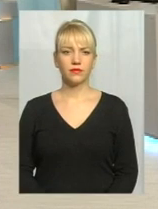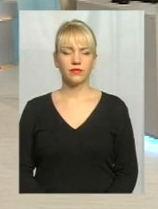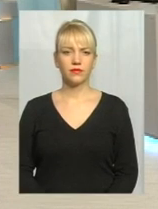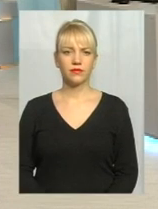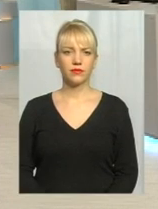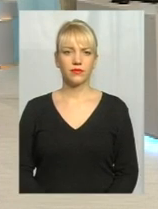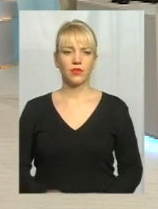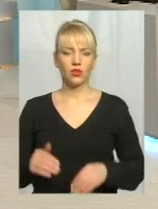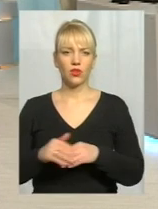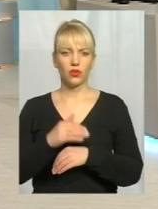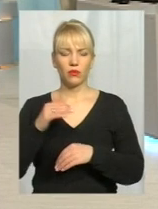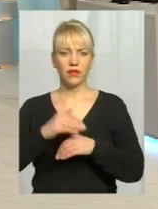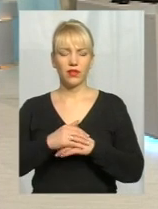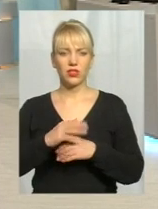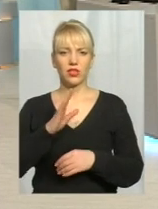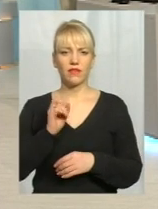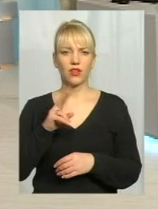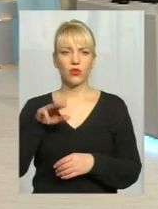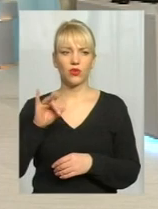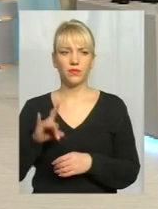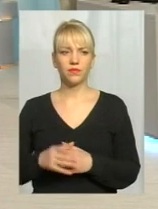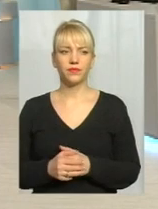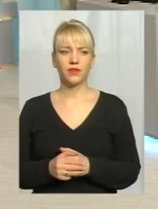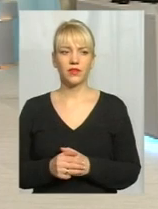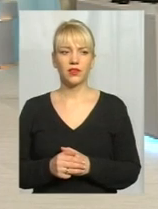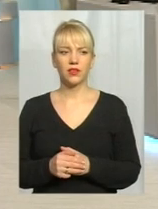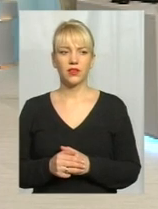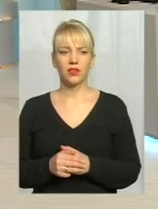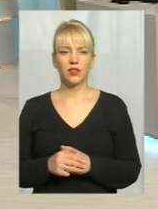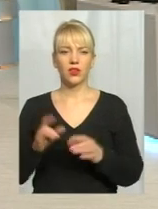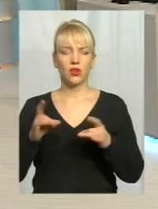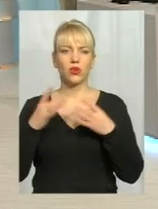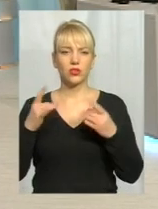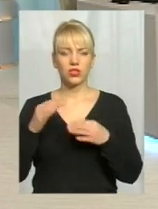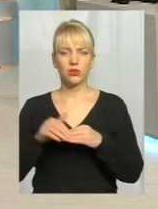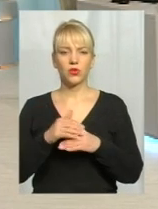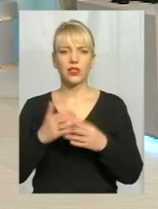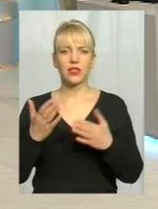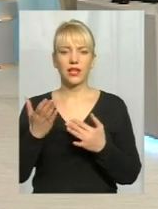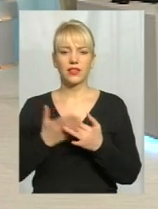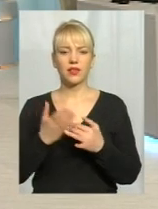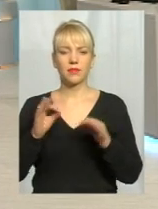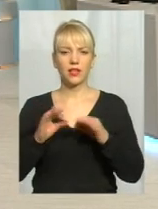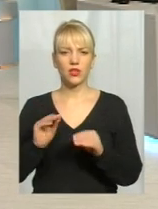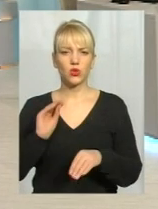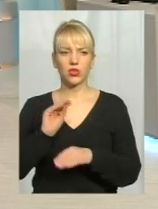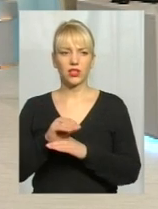Доброго вечора, пане Вікторе. Добрий вечір. Доброго. Розкажіть, будь ласка, яких пільг додала